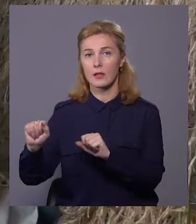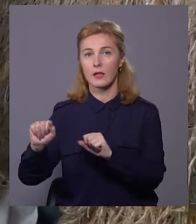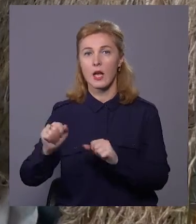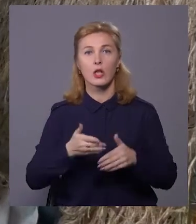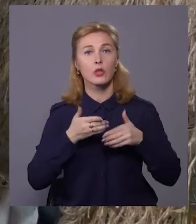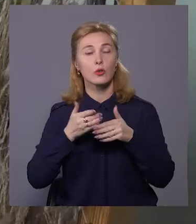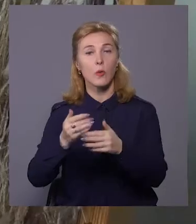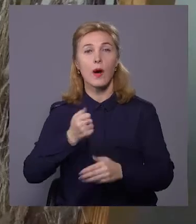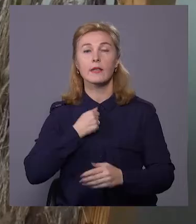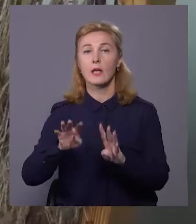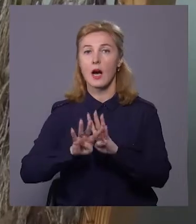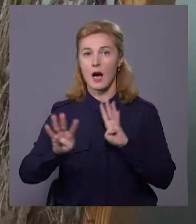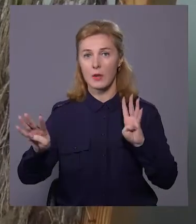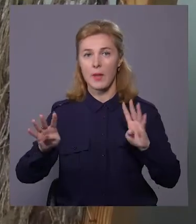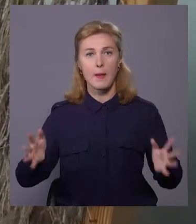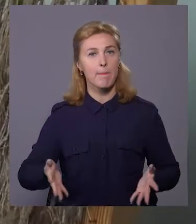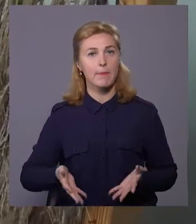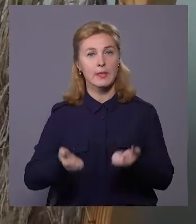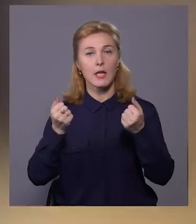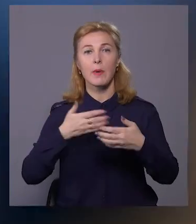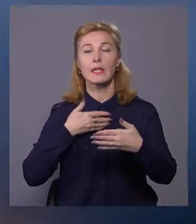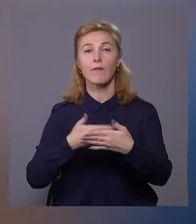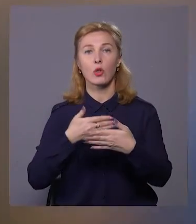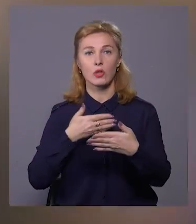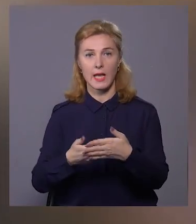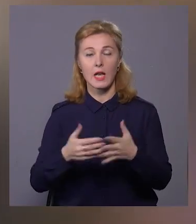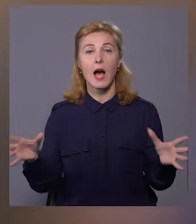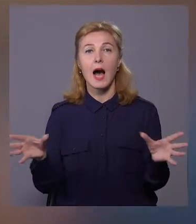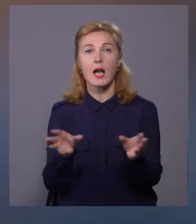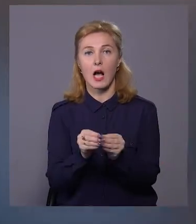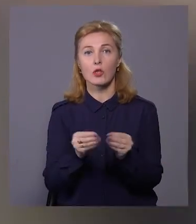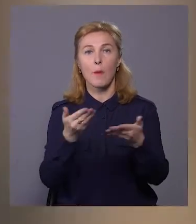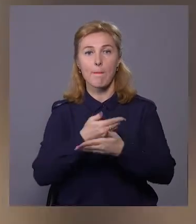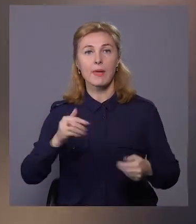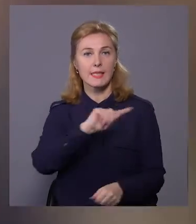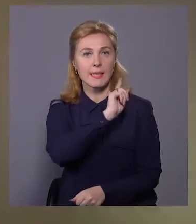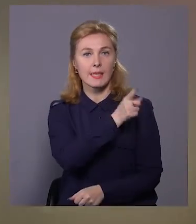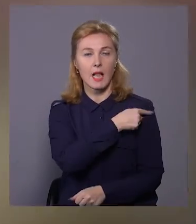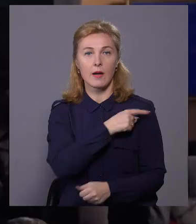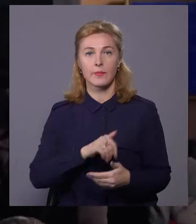Допомагайте армії. Підтримуйте волонтерів. Разом ми сили.